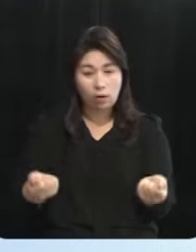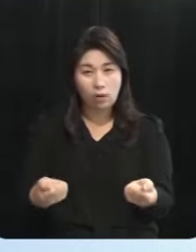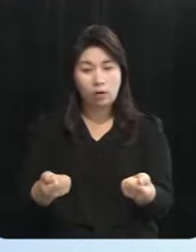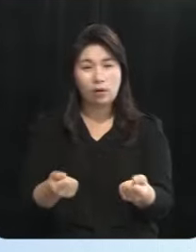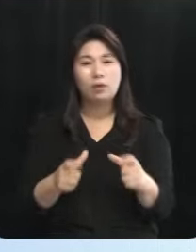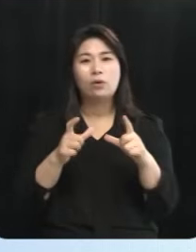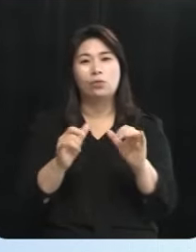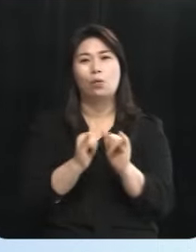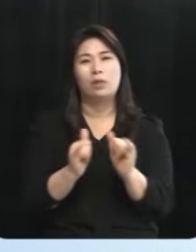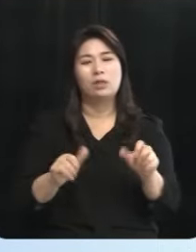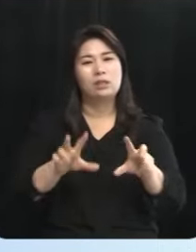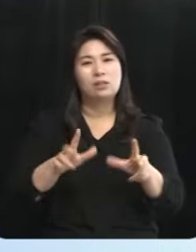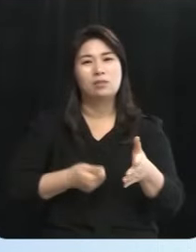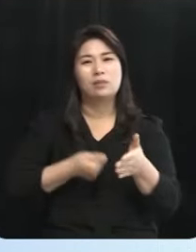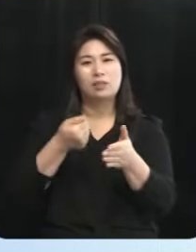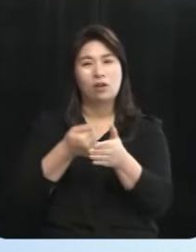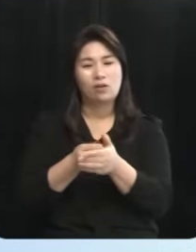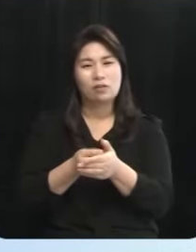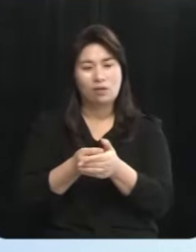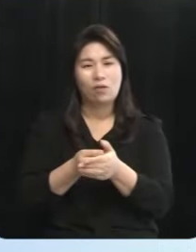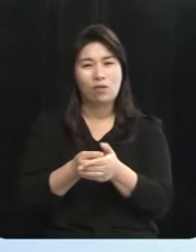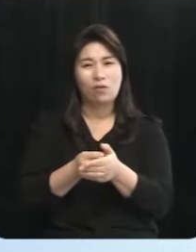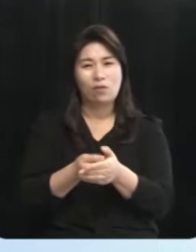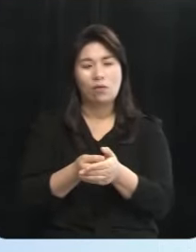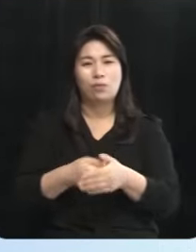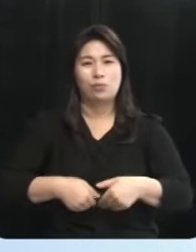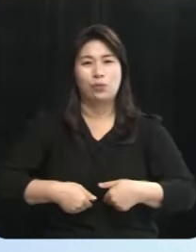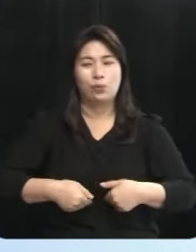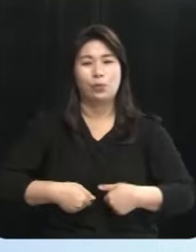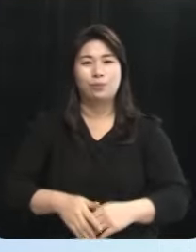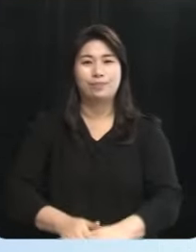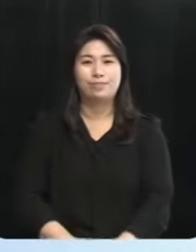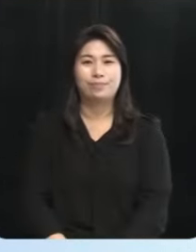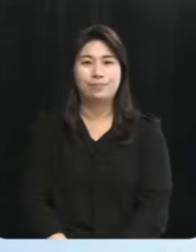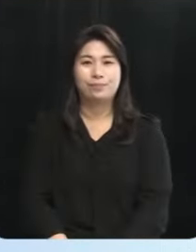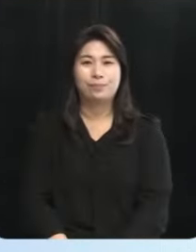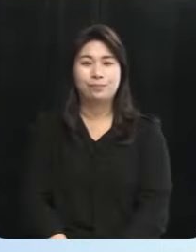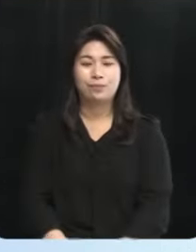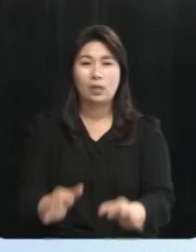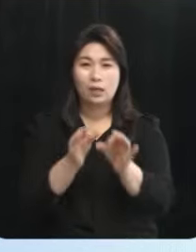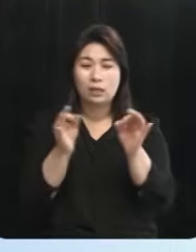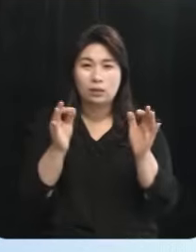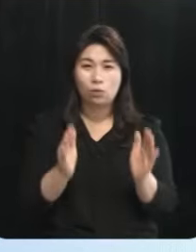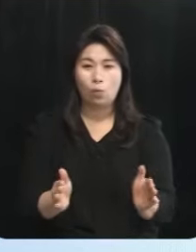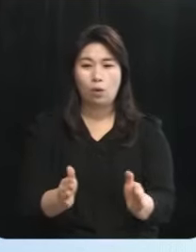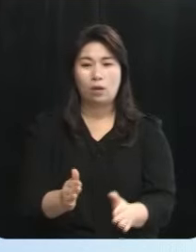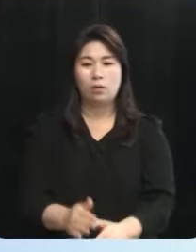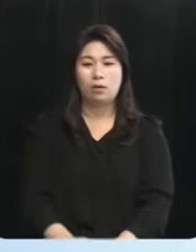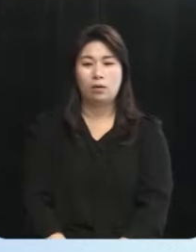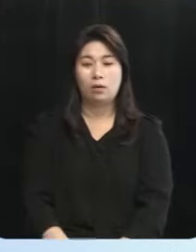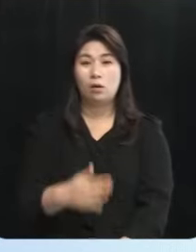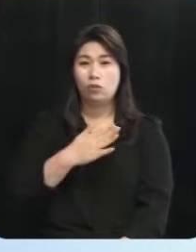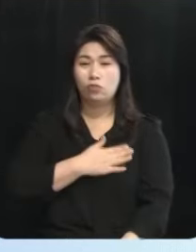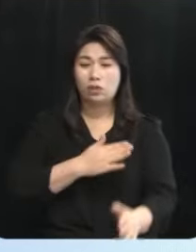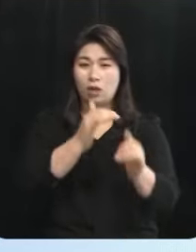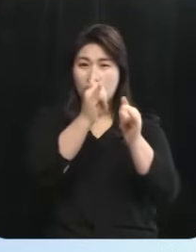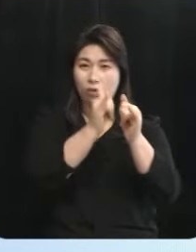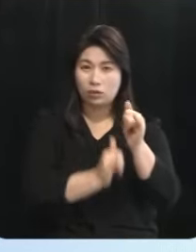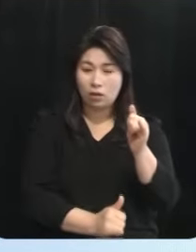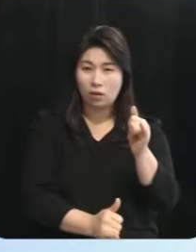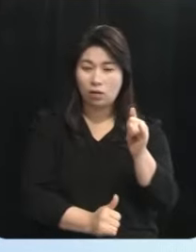도민들이 아직 결정해야 할 사항들이 있습니다 그동안 우리가 역사적으로